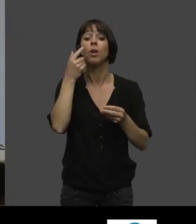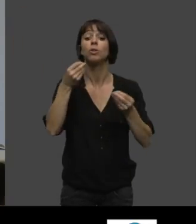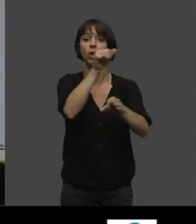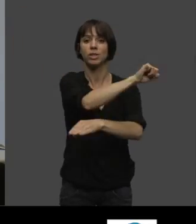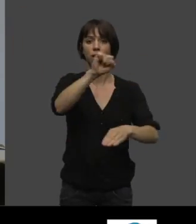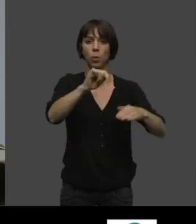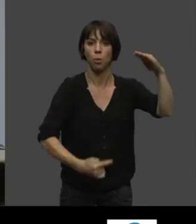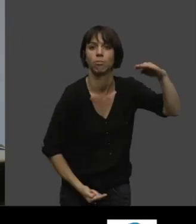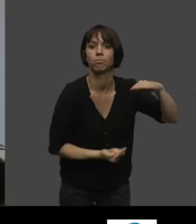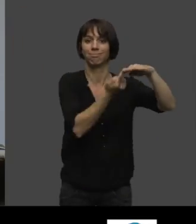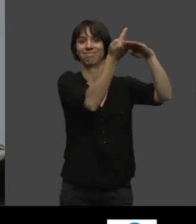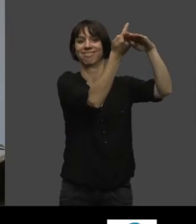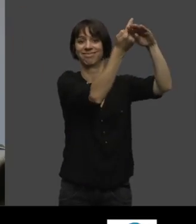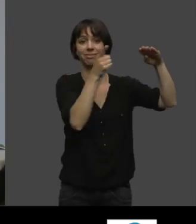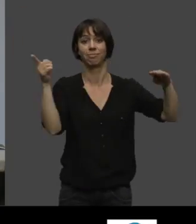oui. Pourquoi pas.